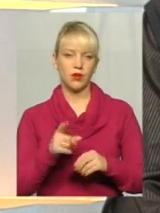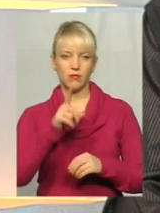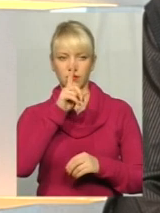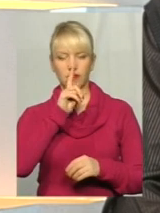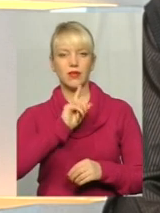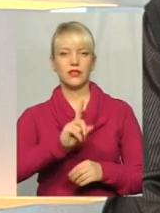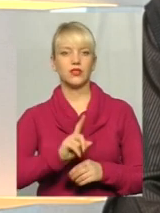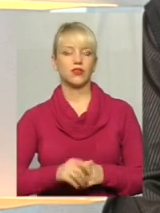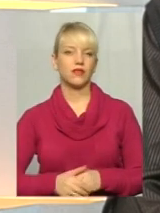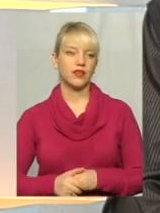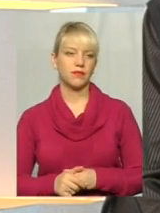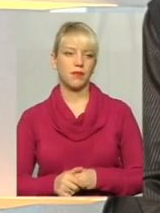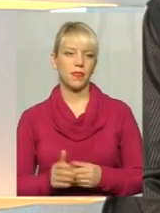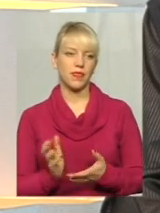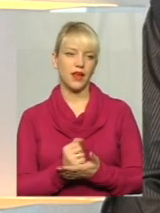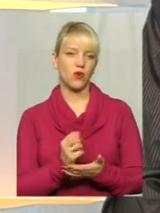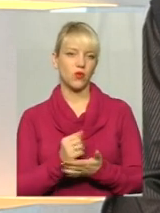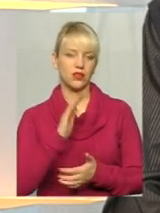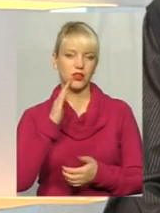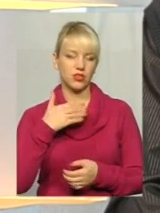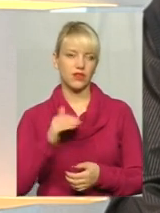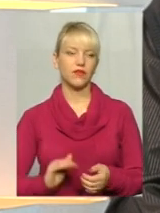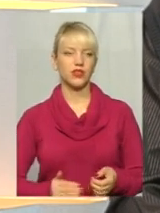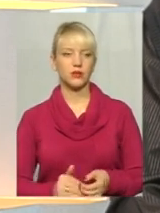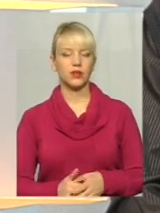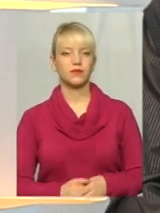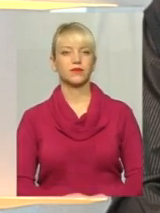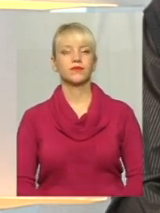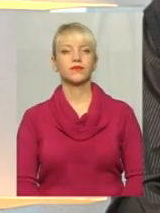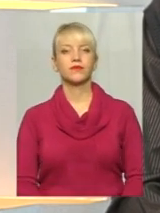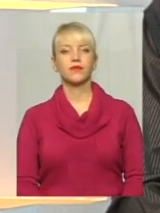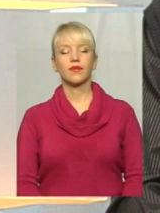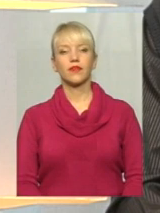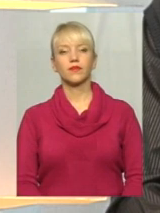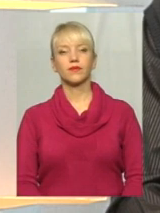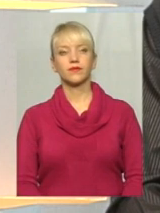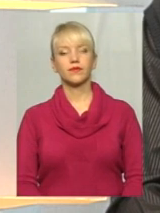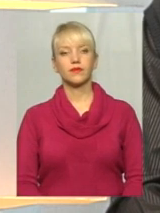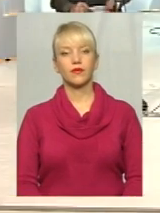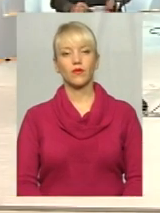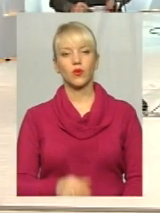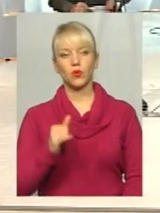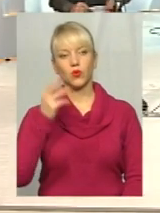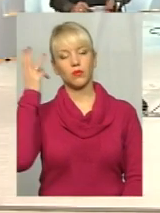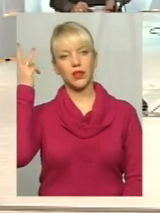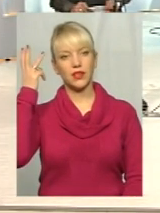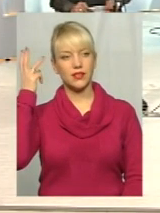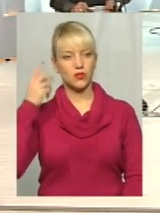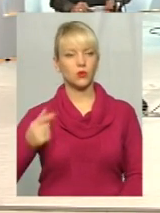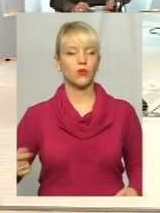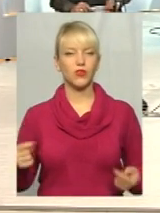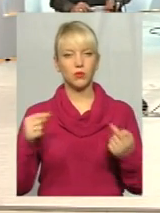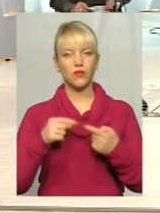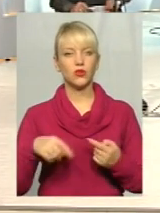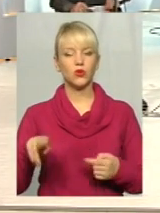доходу нашої фірми. Власне, в Хмельницькому, відповідно до